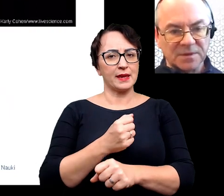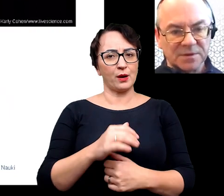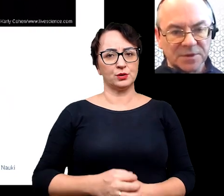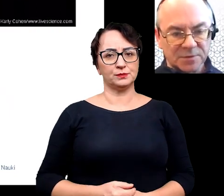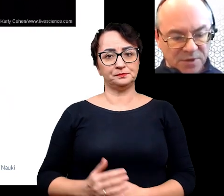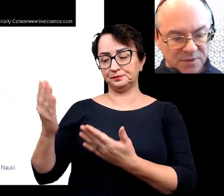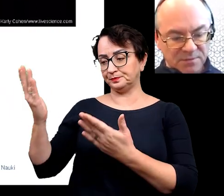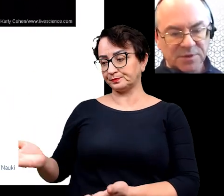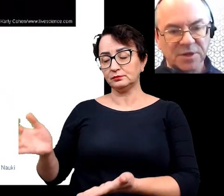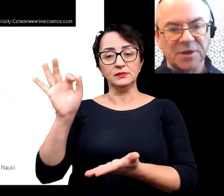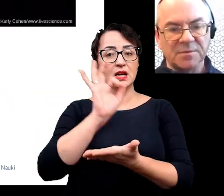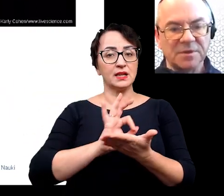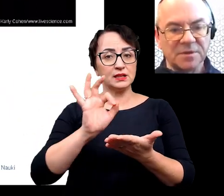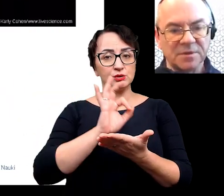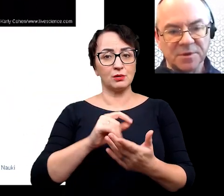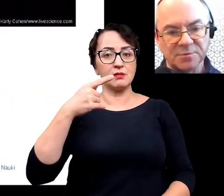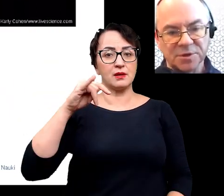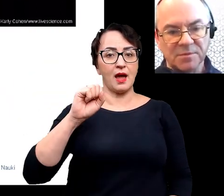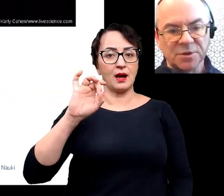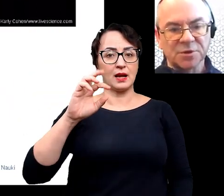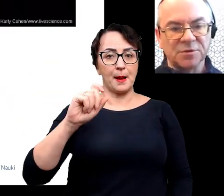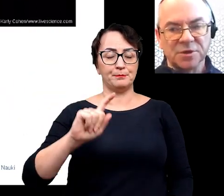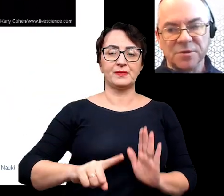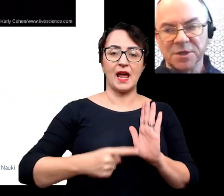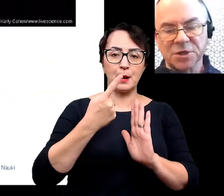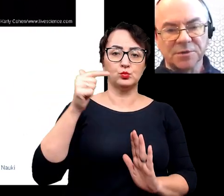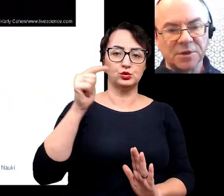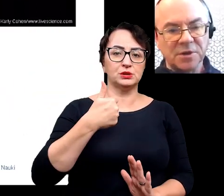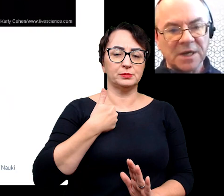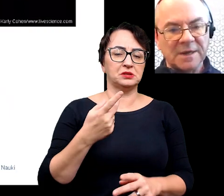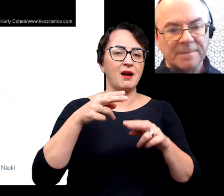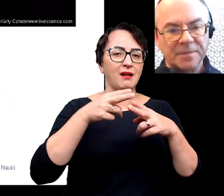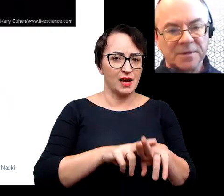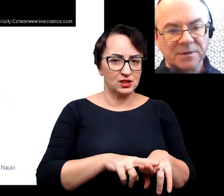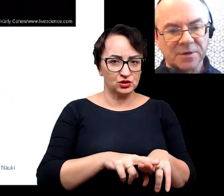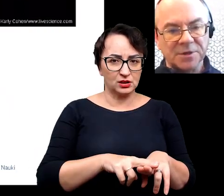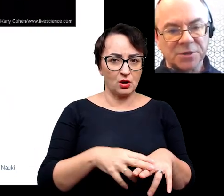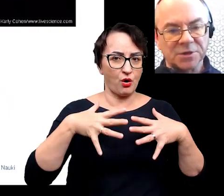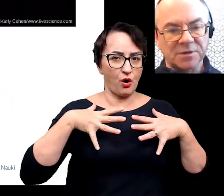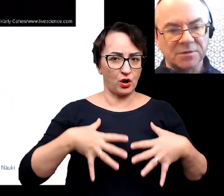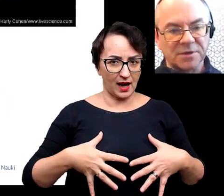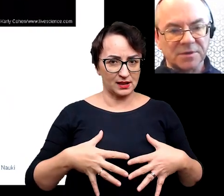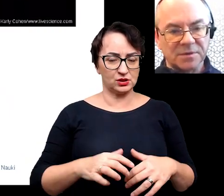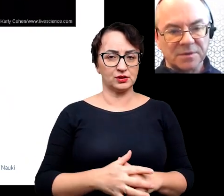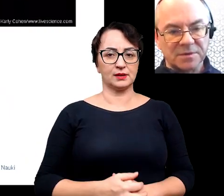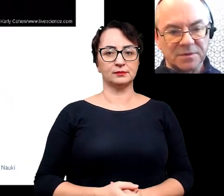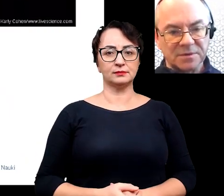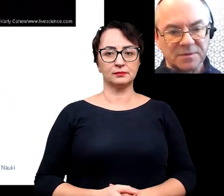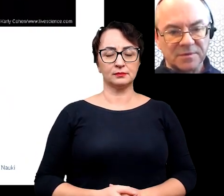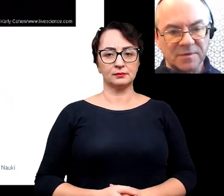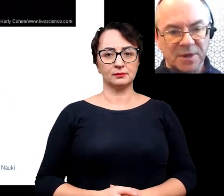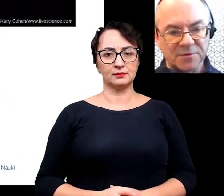rysunki, blok diagramy. No pierwszy musimy mieć oczywiście jakieś szczątki organiczne. Tutaj